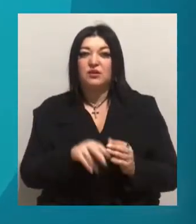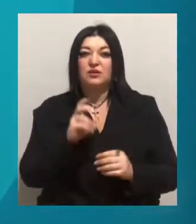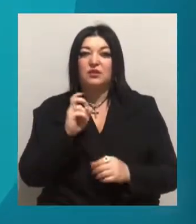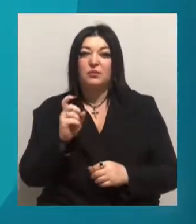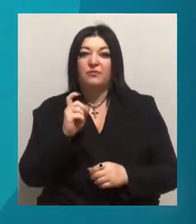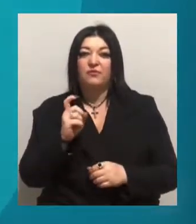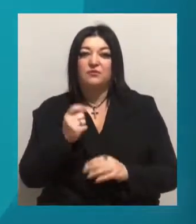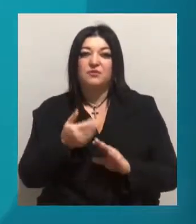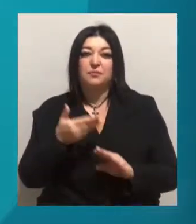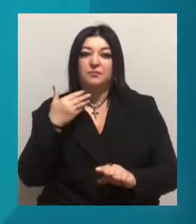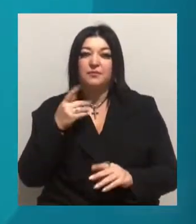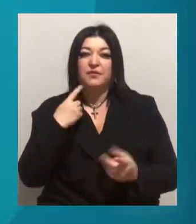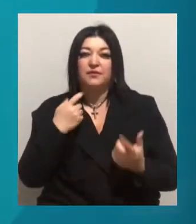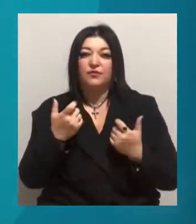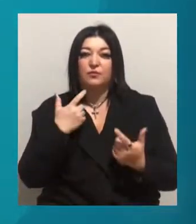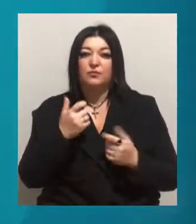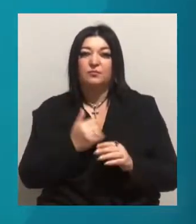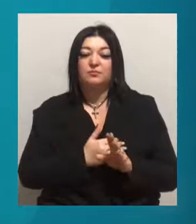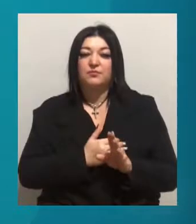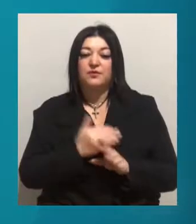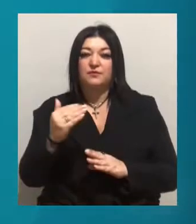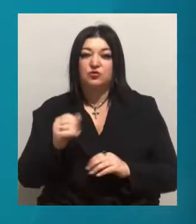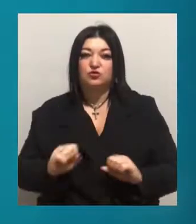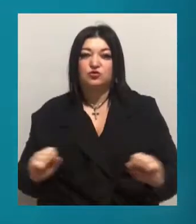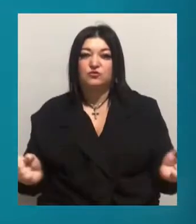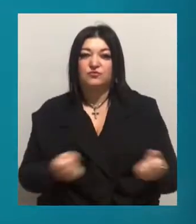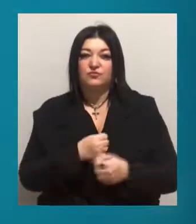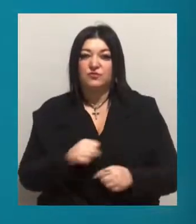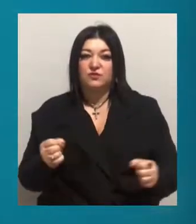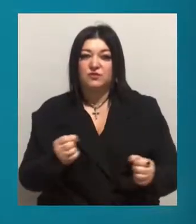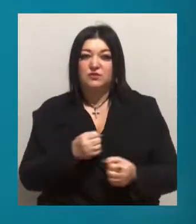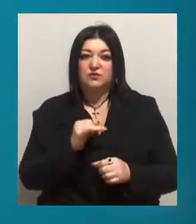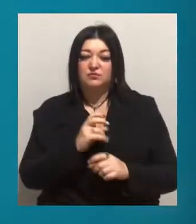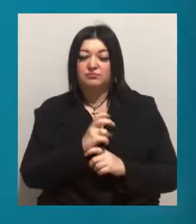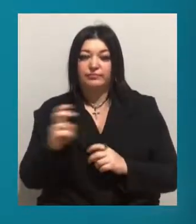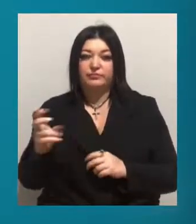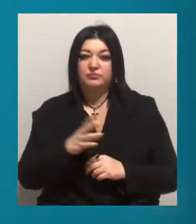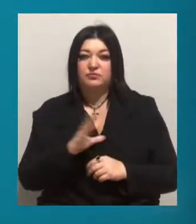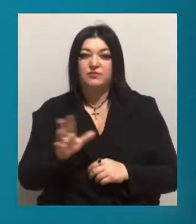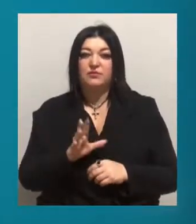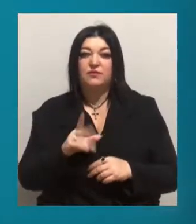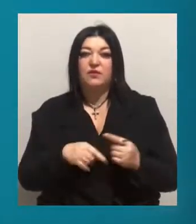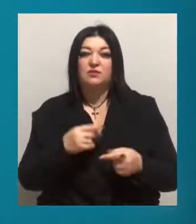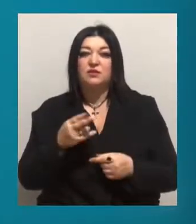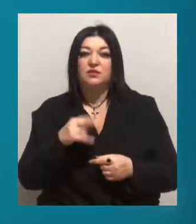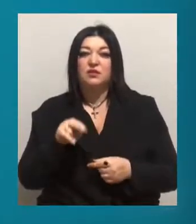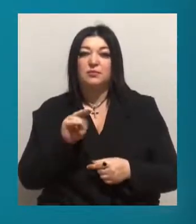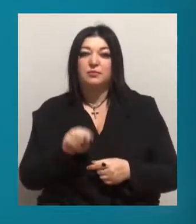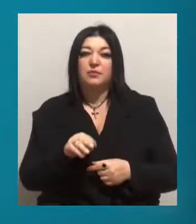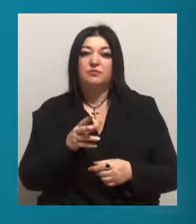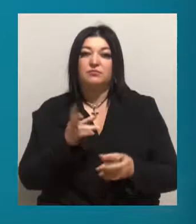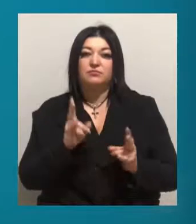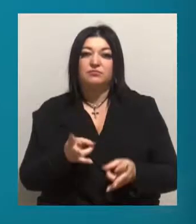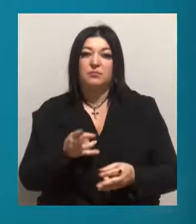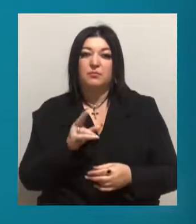інформацію, водійка перевищила швидкість. Вагон занесло і він злетів з реєк. Наслідок ДТП травму отримала пасажирка. Її доставили до